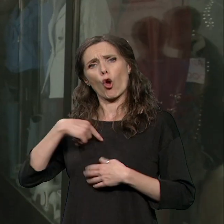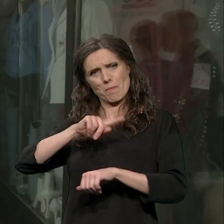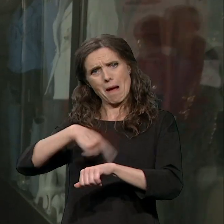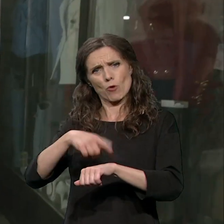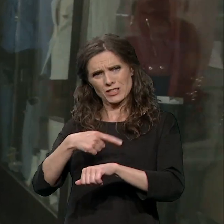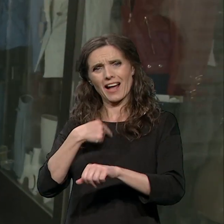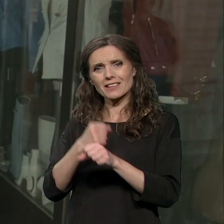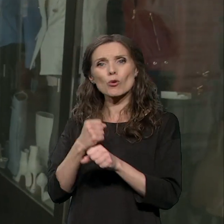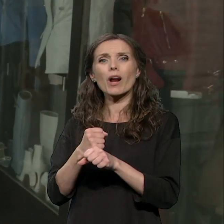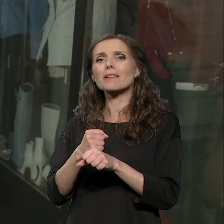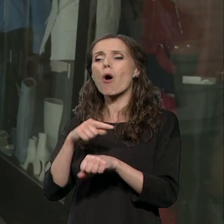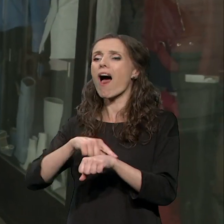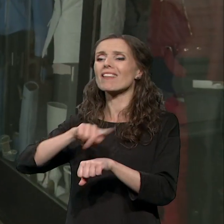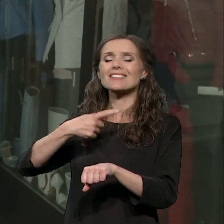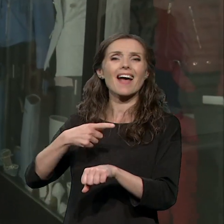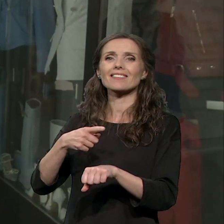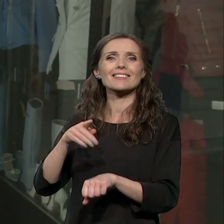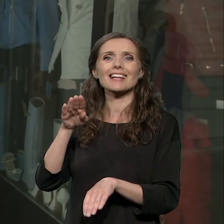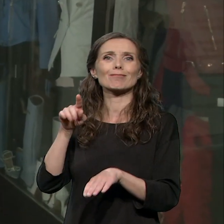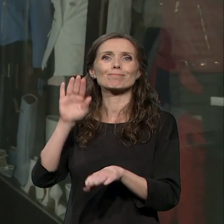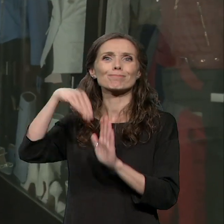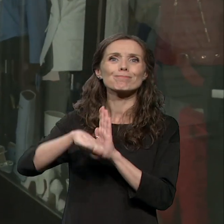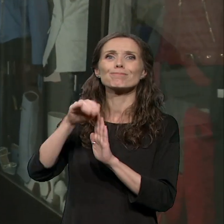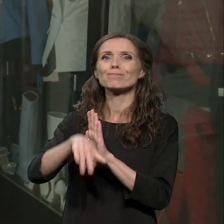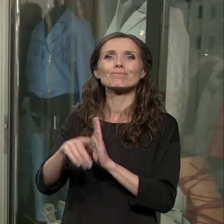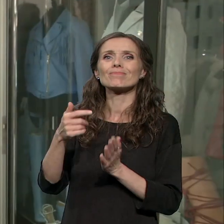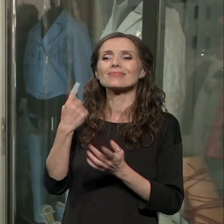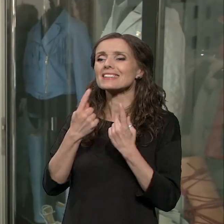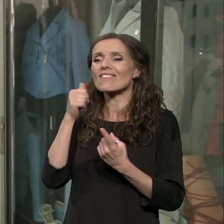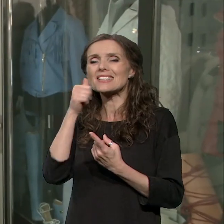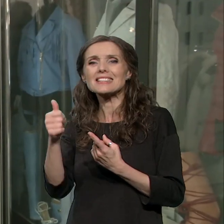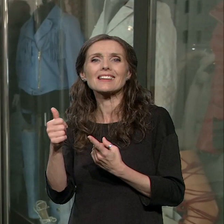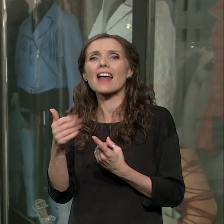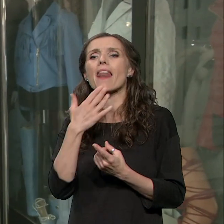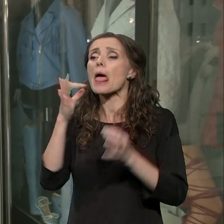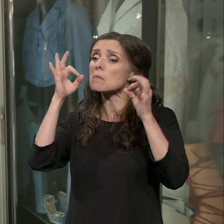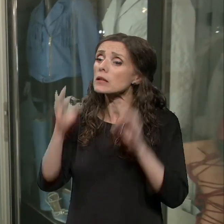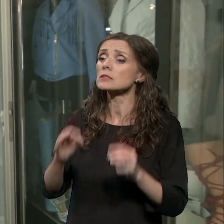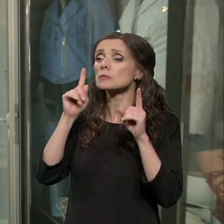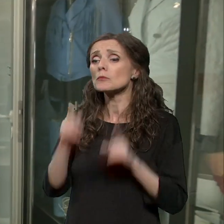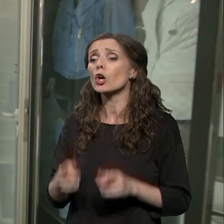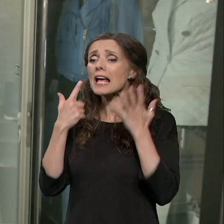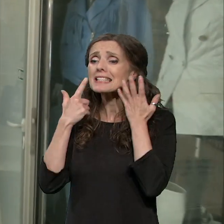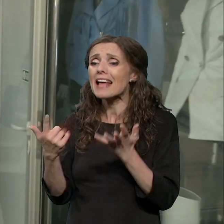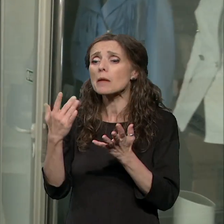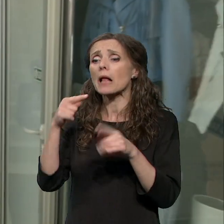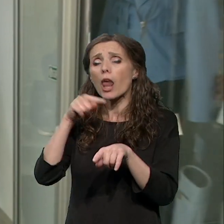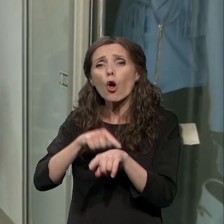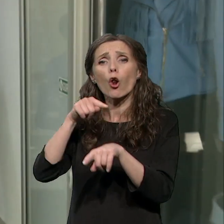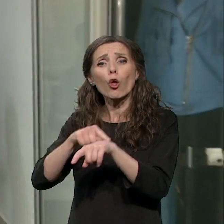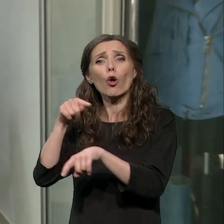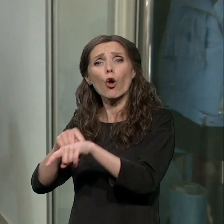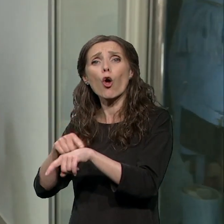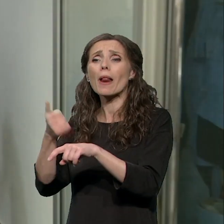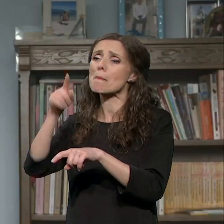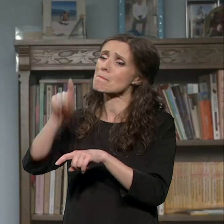naša satnica varira u toku dana. Nemamo definitivno određeno vreme u toku nedelje ili u toku